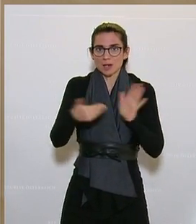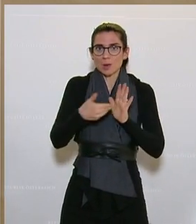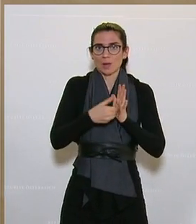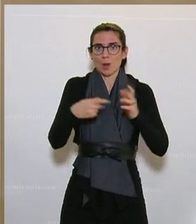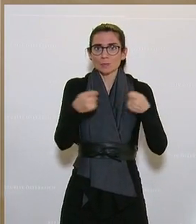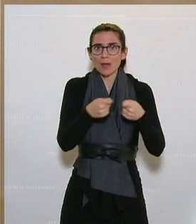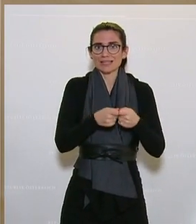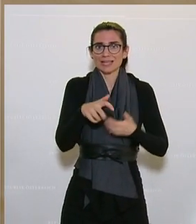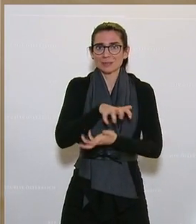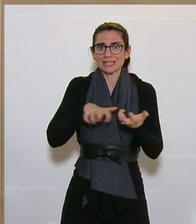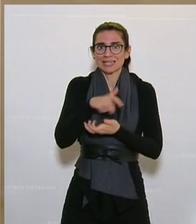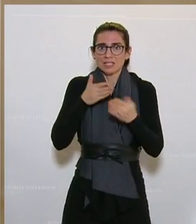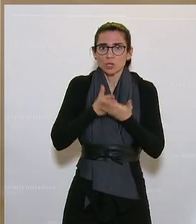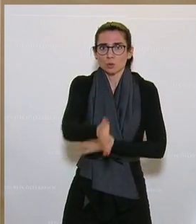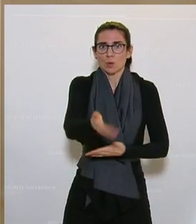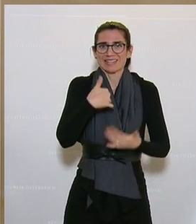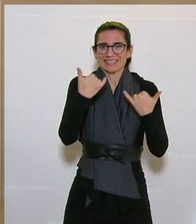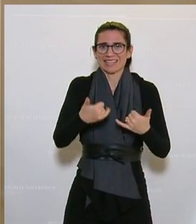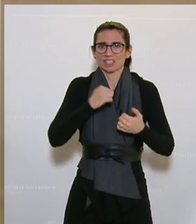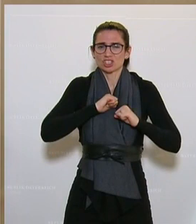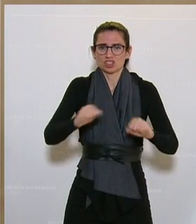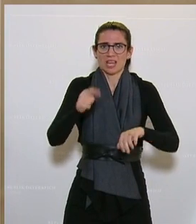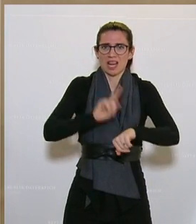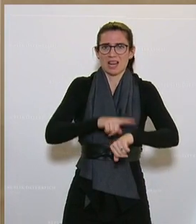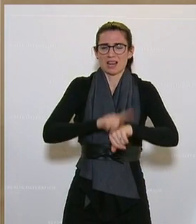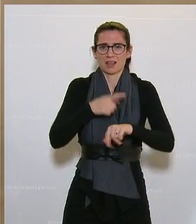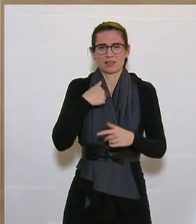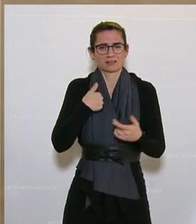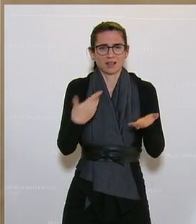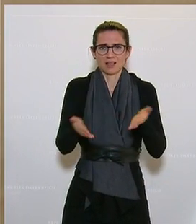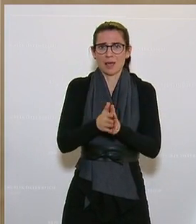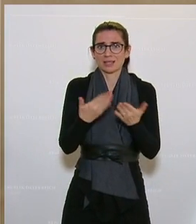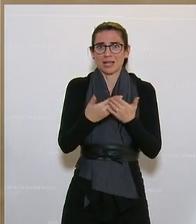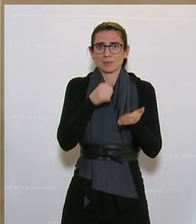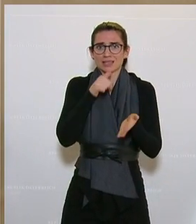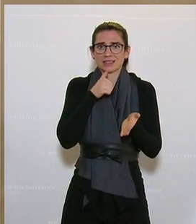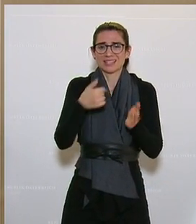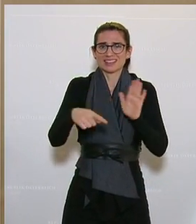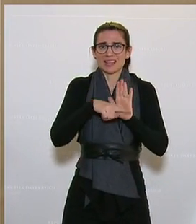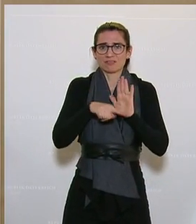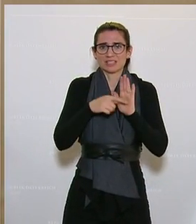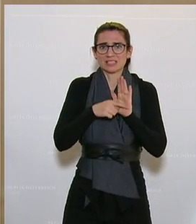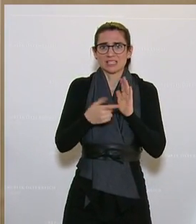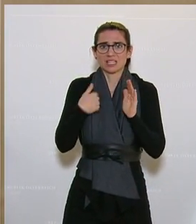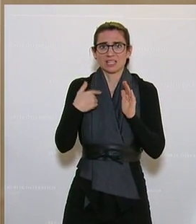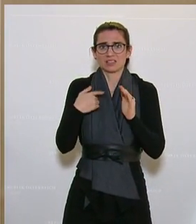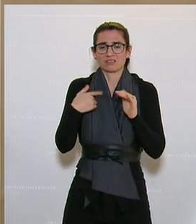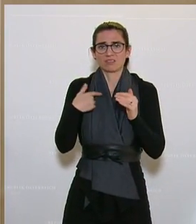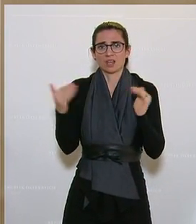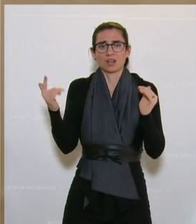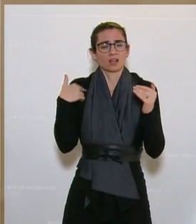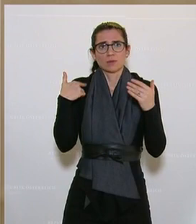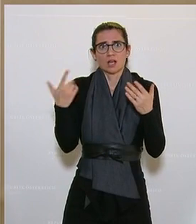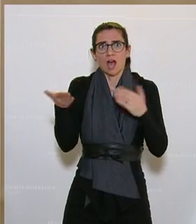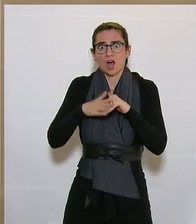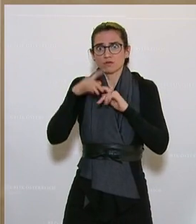Maßnahmen, die die Krise bekämpfen. Und jetzt und rasch und schnell, damit die Defizite nicht noch mehr werden, das verblüfft mich